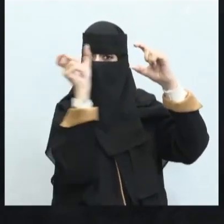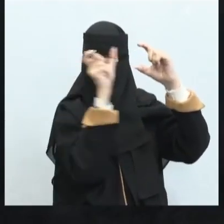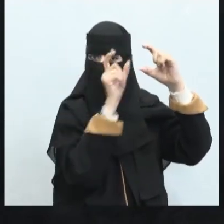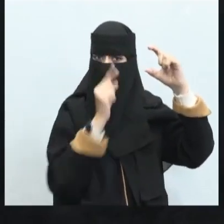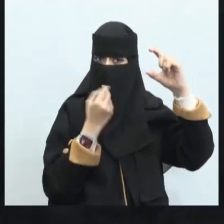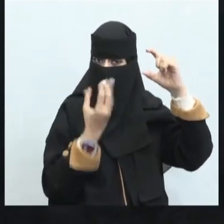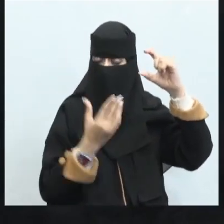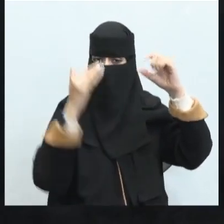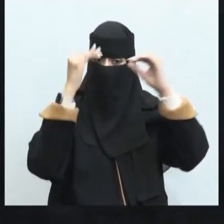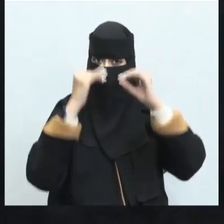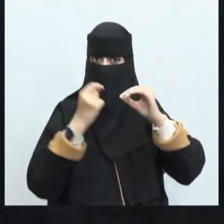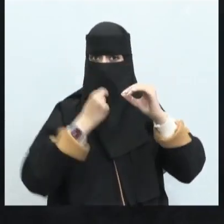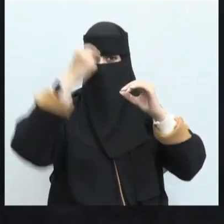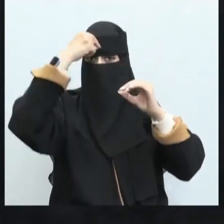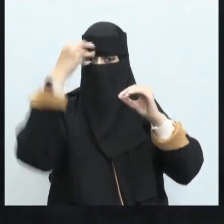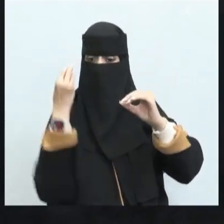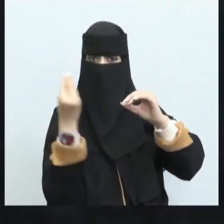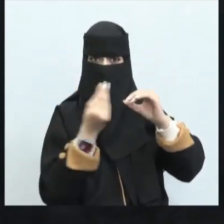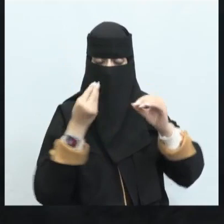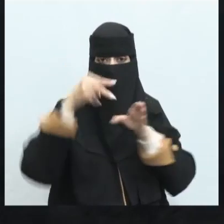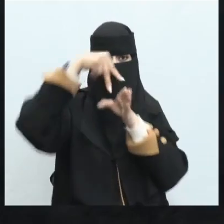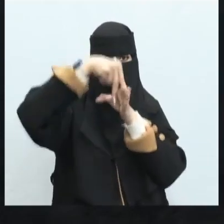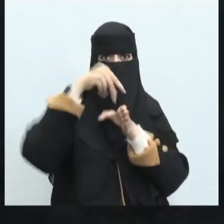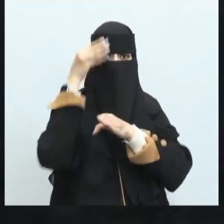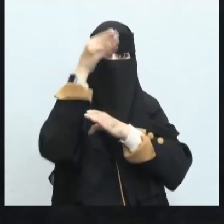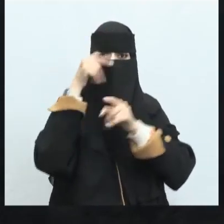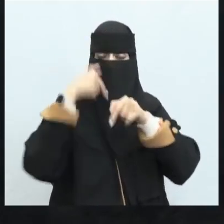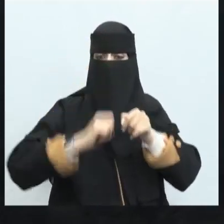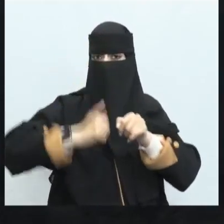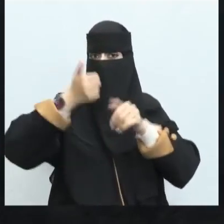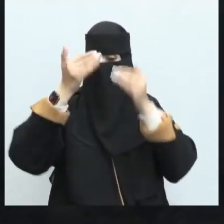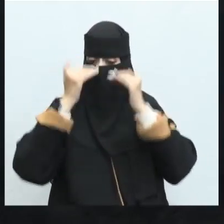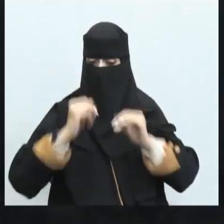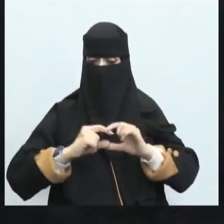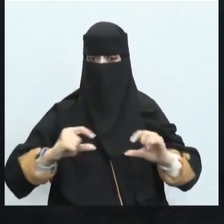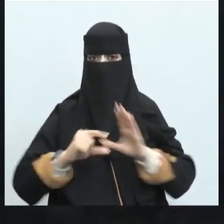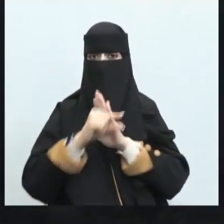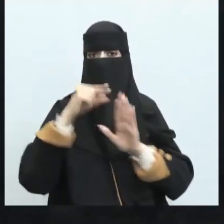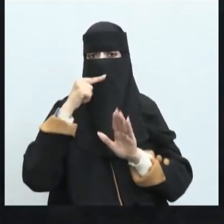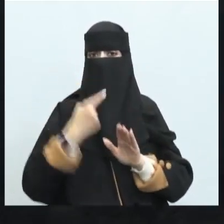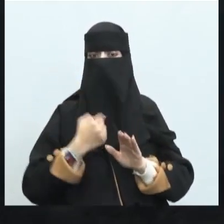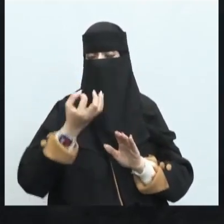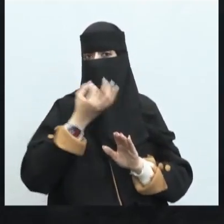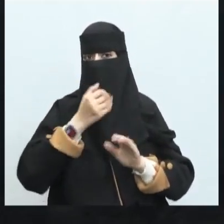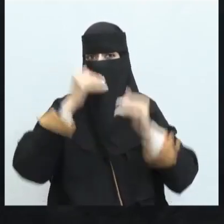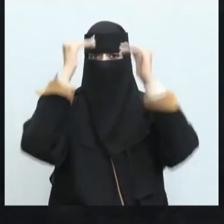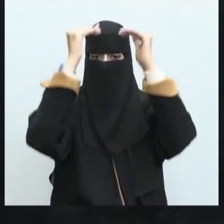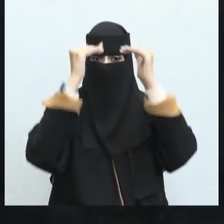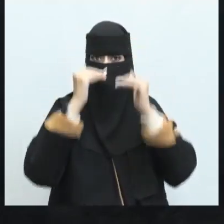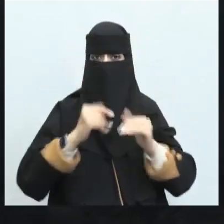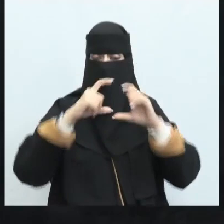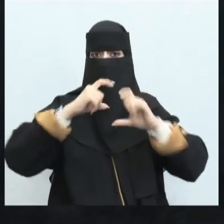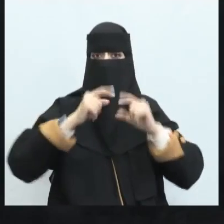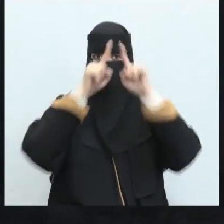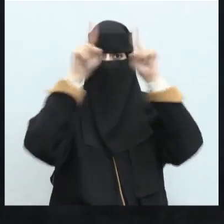البداية ثم وصف الرحلة ووصف الناقة ووصف الفرس والفخر ثم الموضوع الذي يتحدث عنه فهذه يعتبر عندهم وحدة واحدة مع